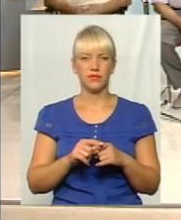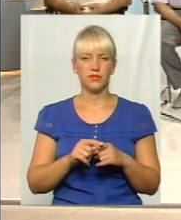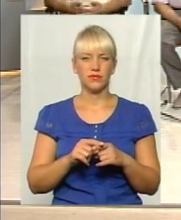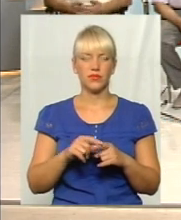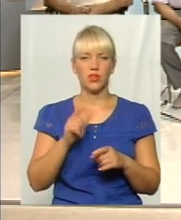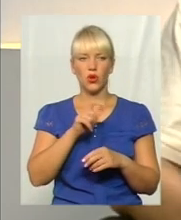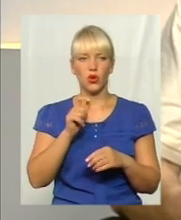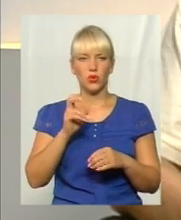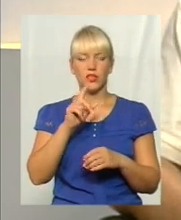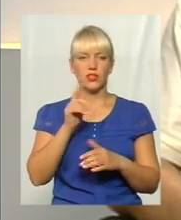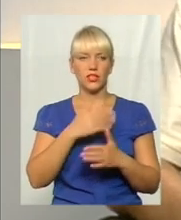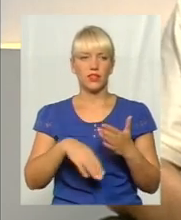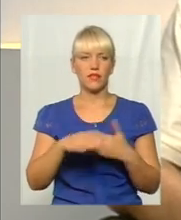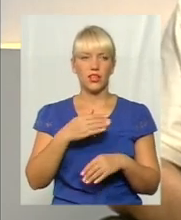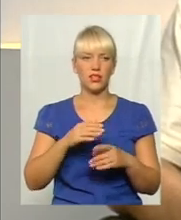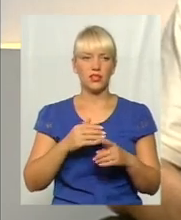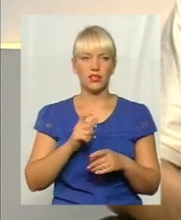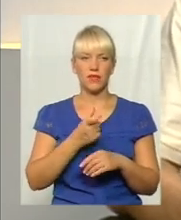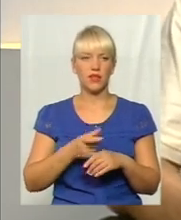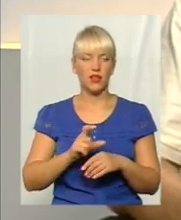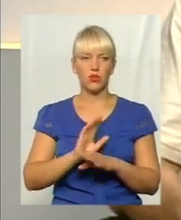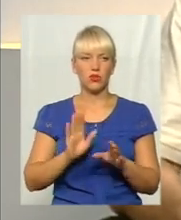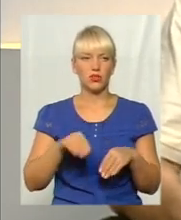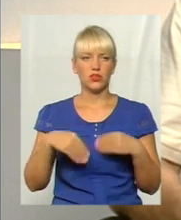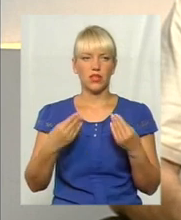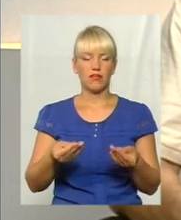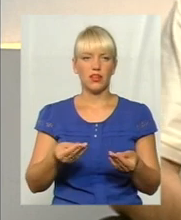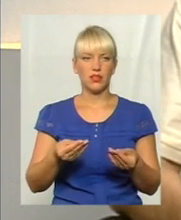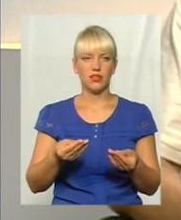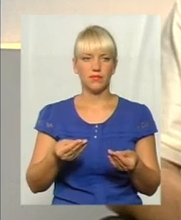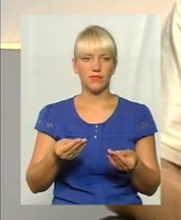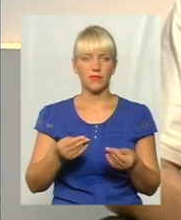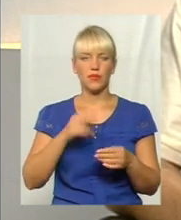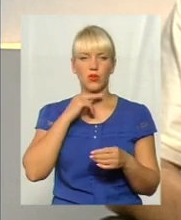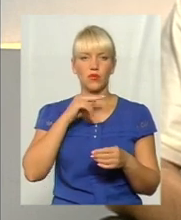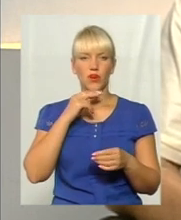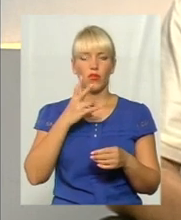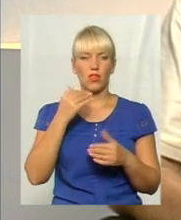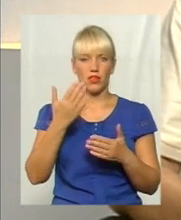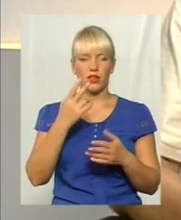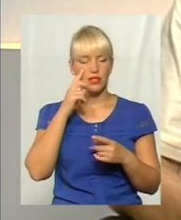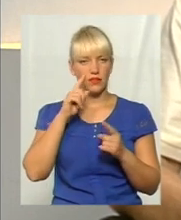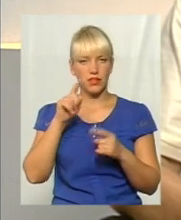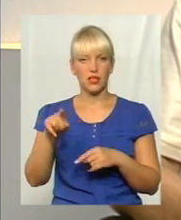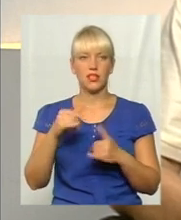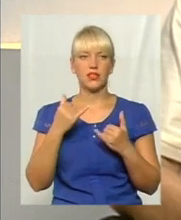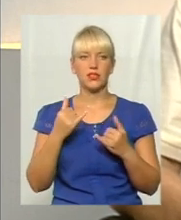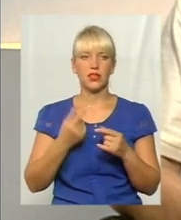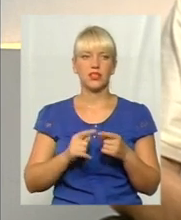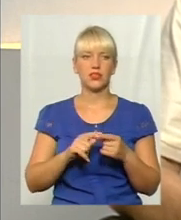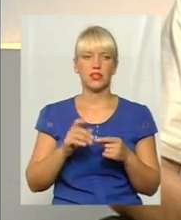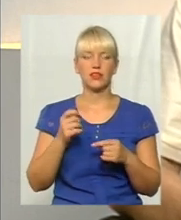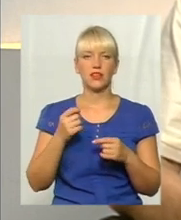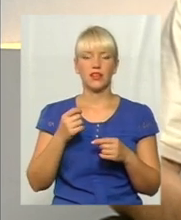звенлідніші, не дуже давали увагу, на них звертали. Зараз це все